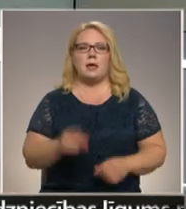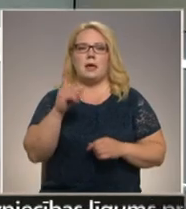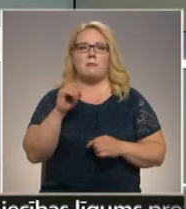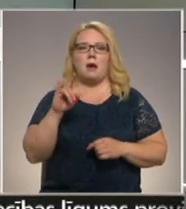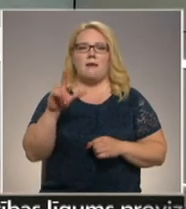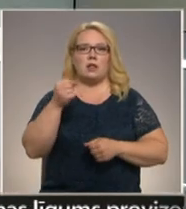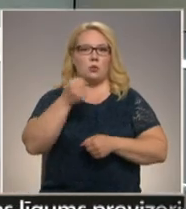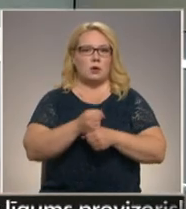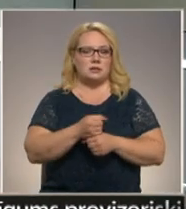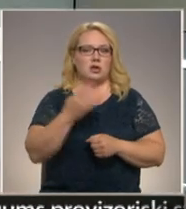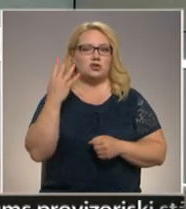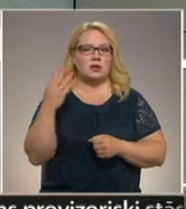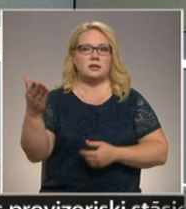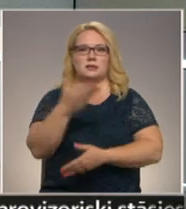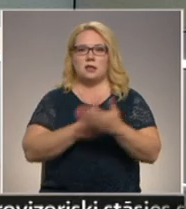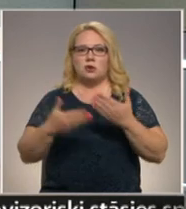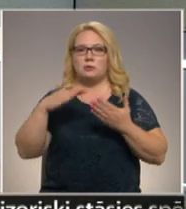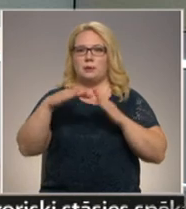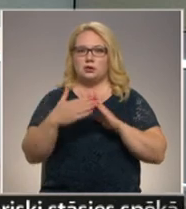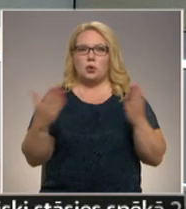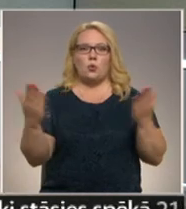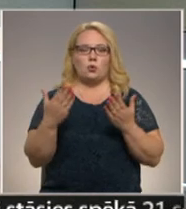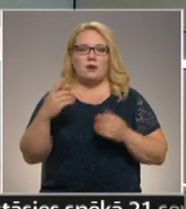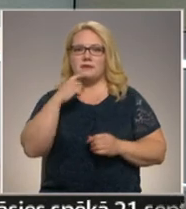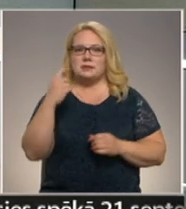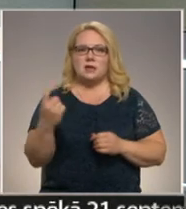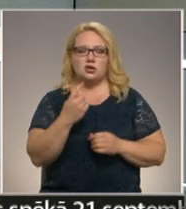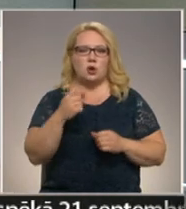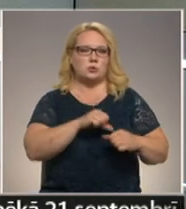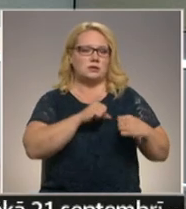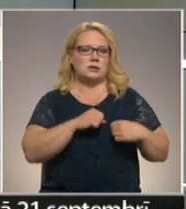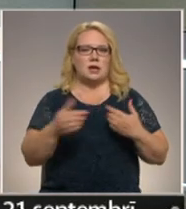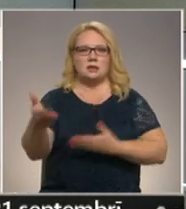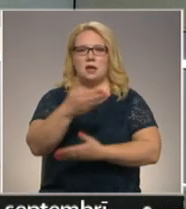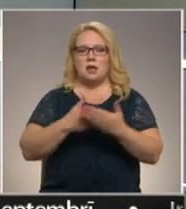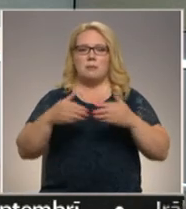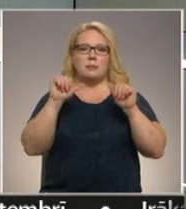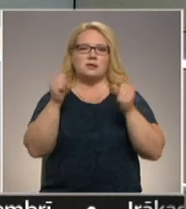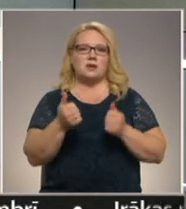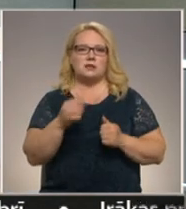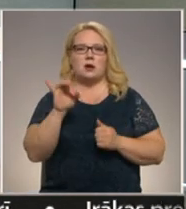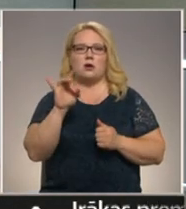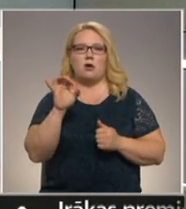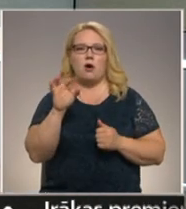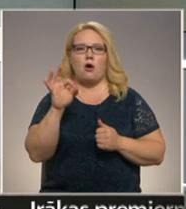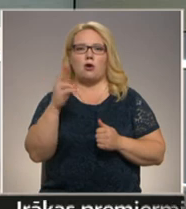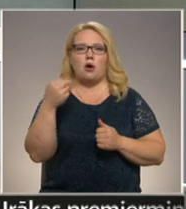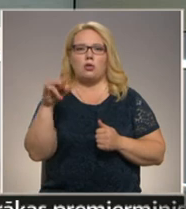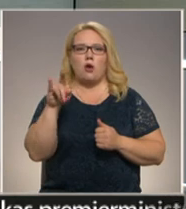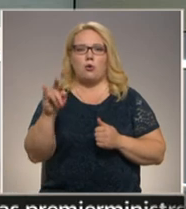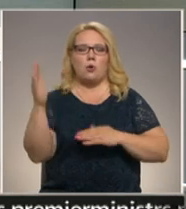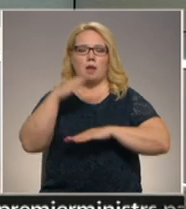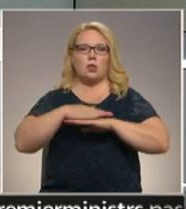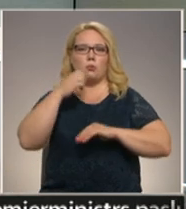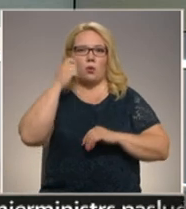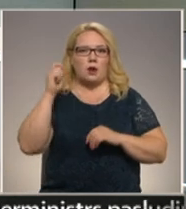Pāvilostai ir četras sadraudzības pilsētas, no kurām visciešākā un sirsnīgākā sadarbība izveidojusies ar Horodoku lietumu